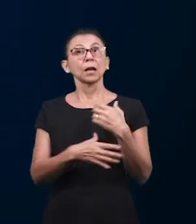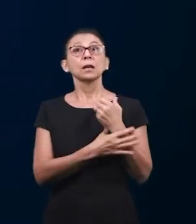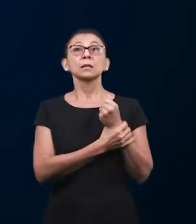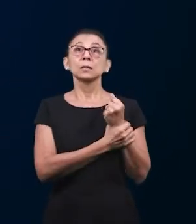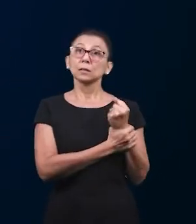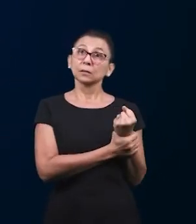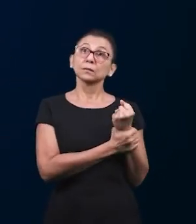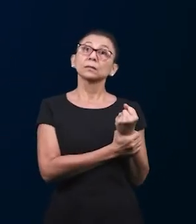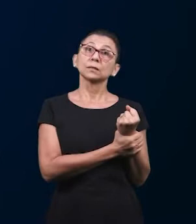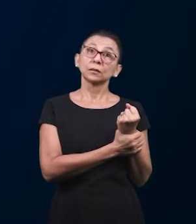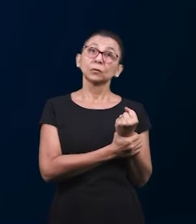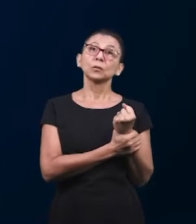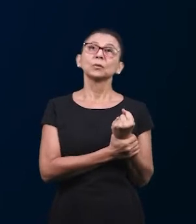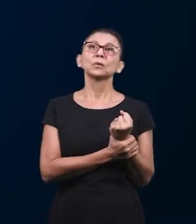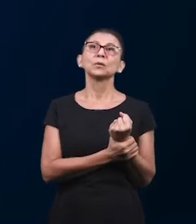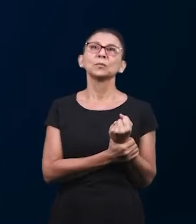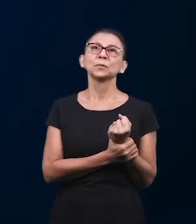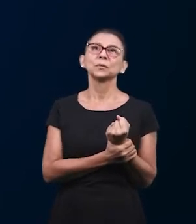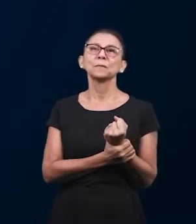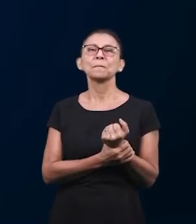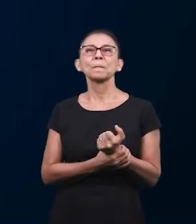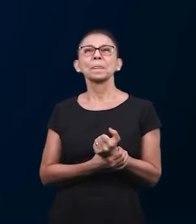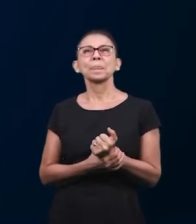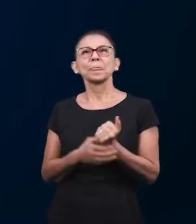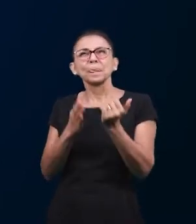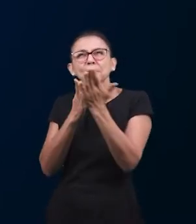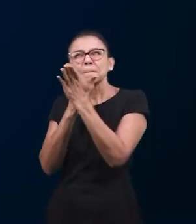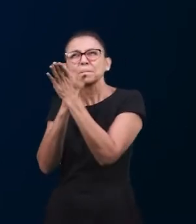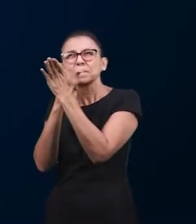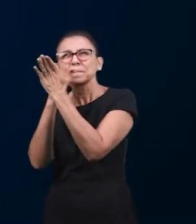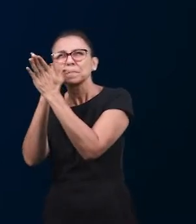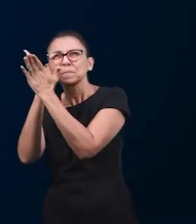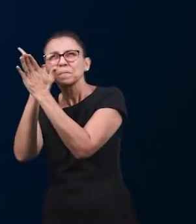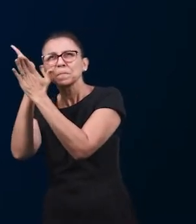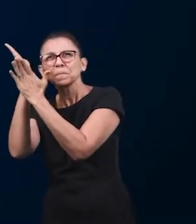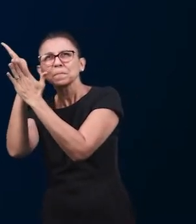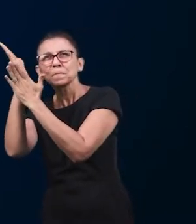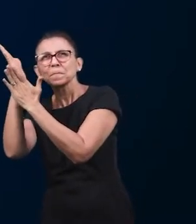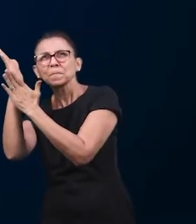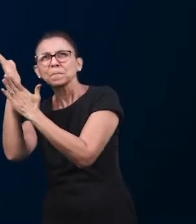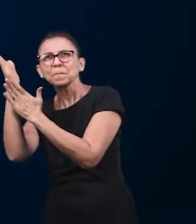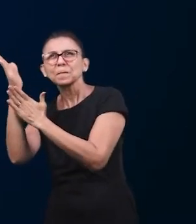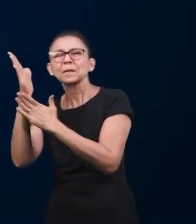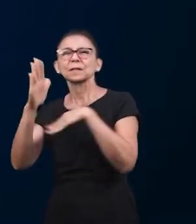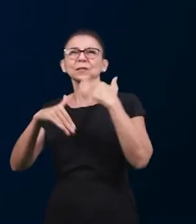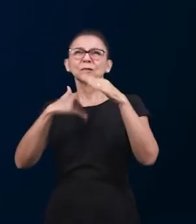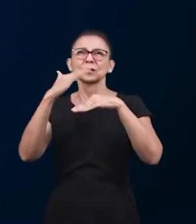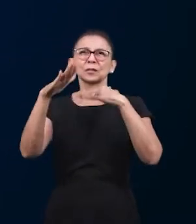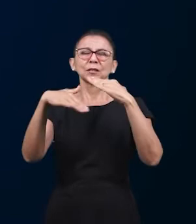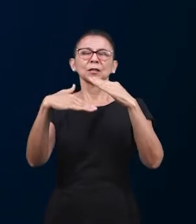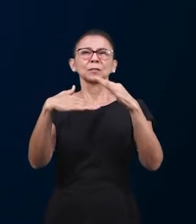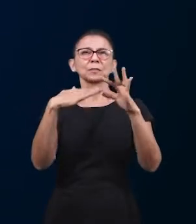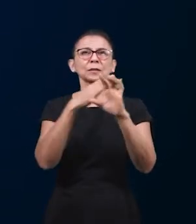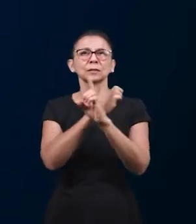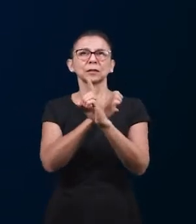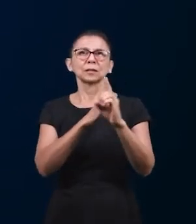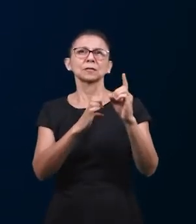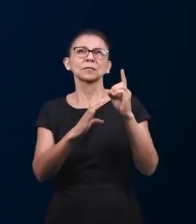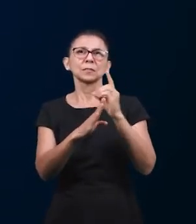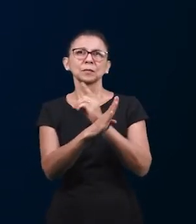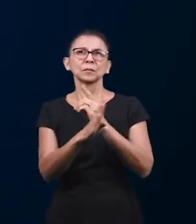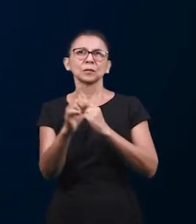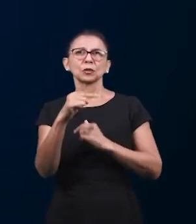знаем, по какому пути мы идем, знаем в наше направление. И эта динамика воскресной библейской школы, которой